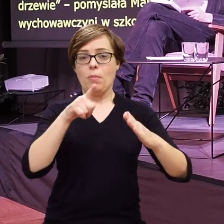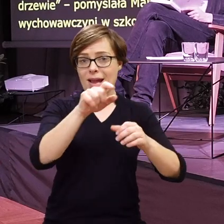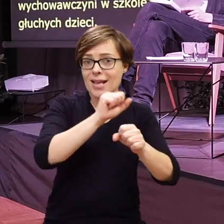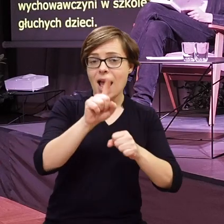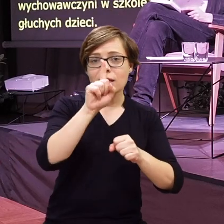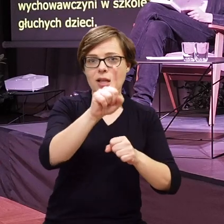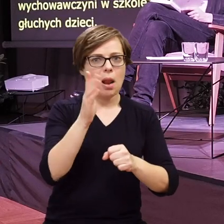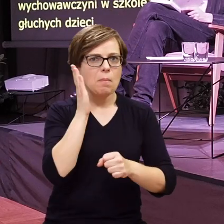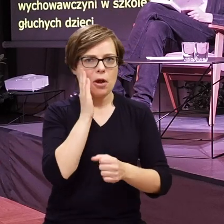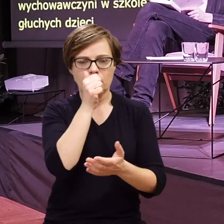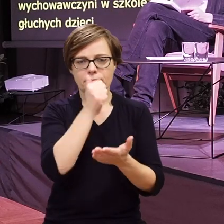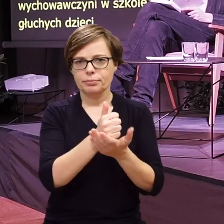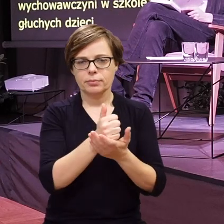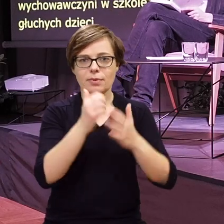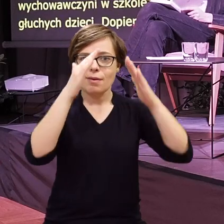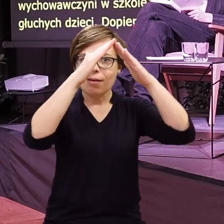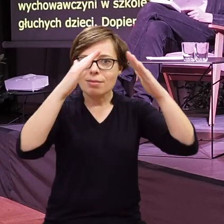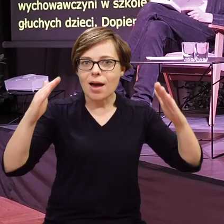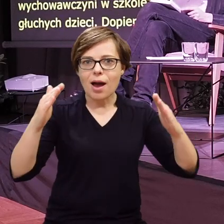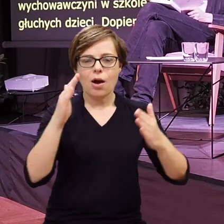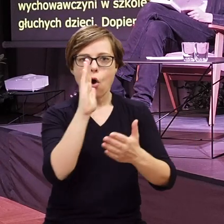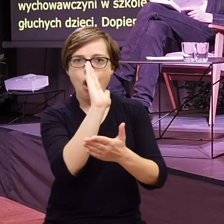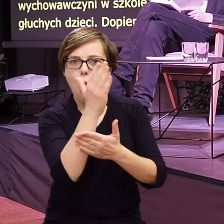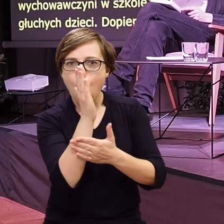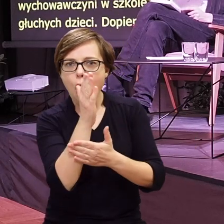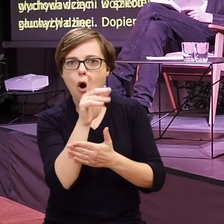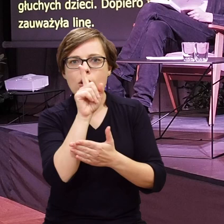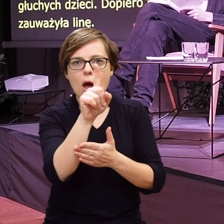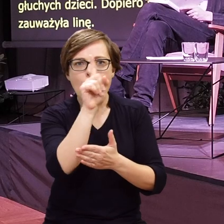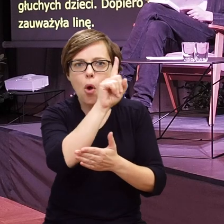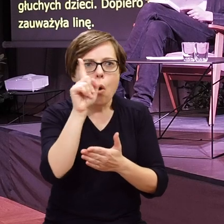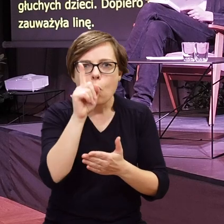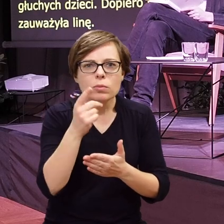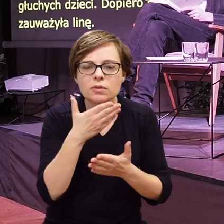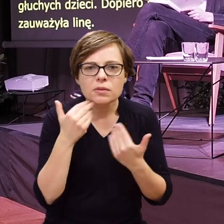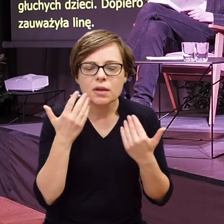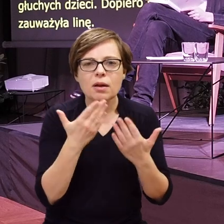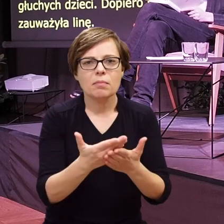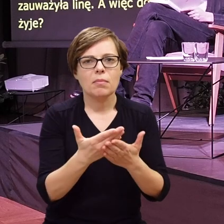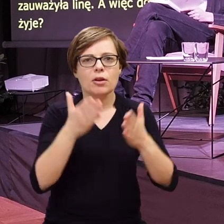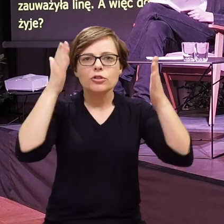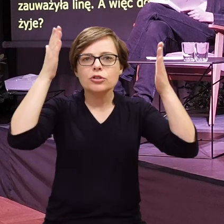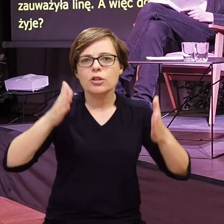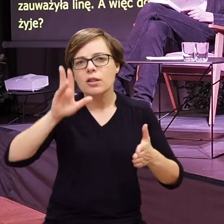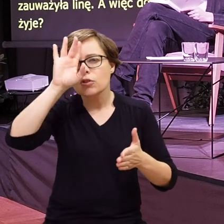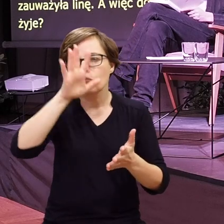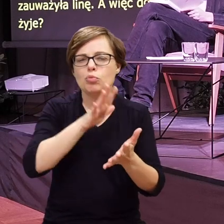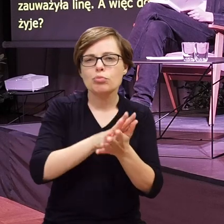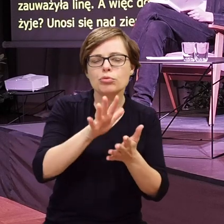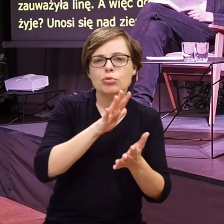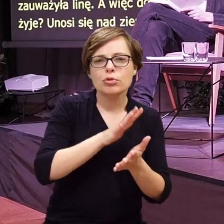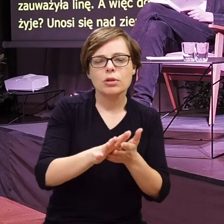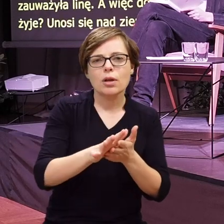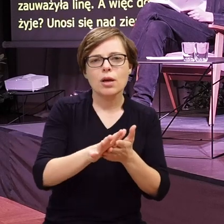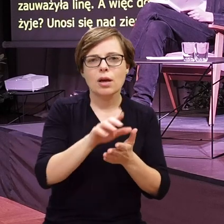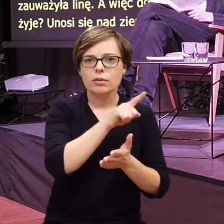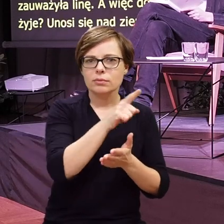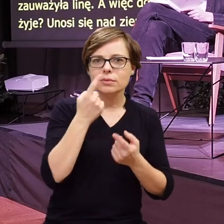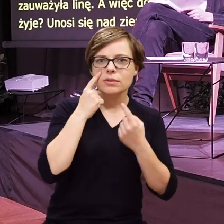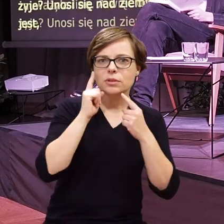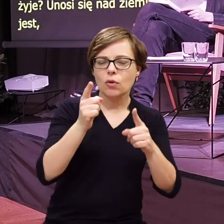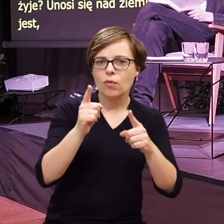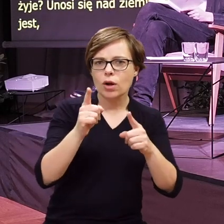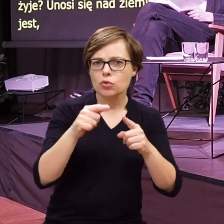można w nim zamieszkać. Spadzisty dach, okna, z których nikt nie wygląda, szarobure ściany. Jej wzrok